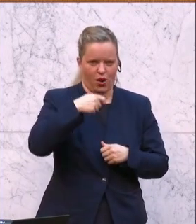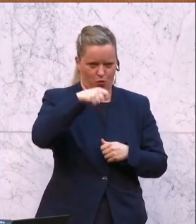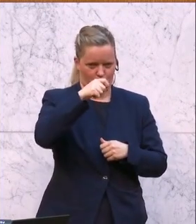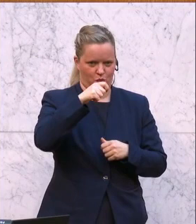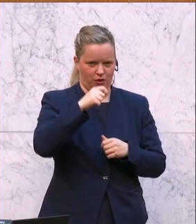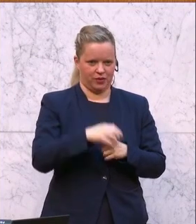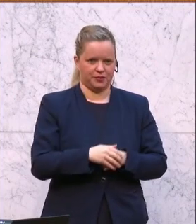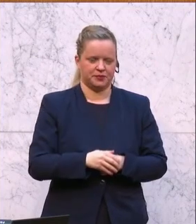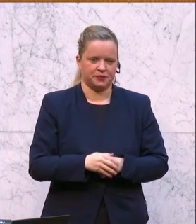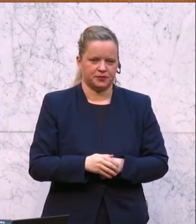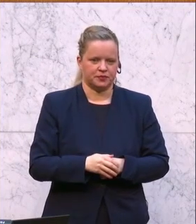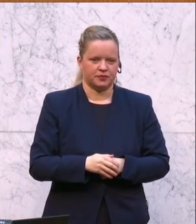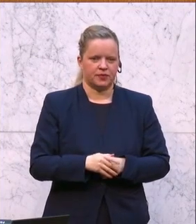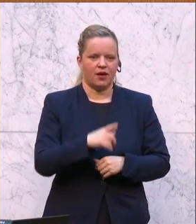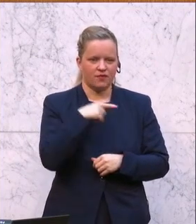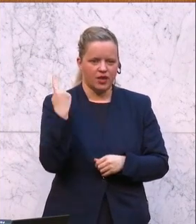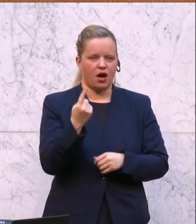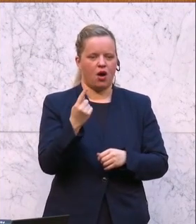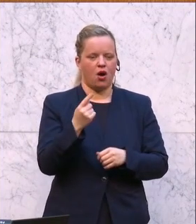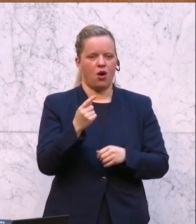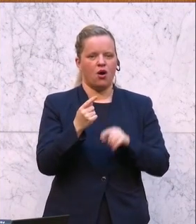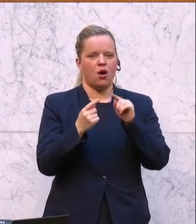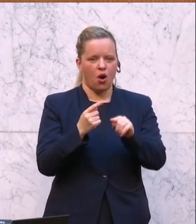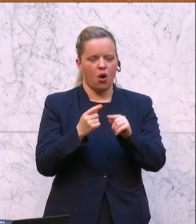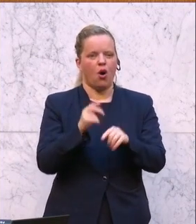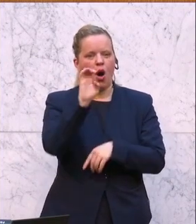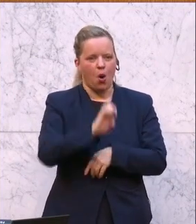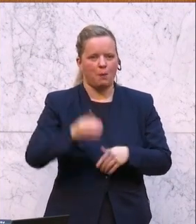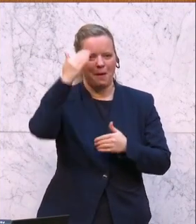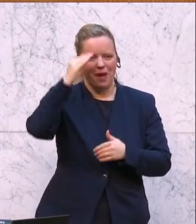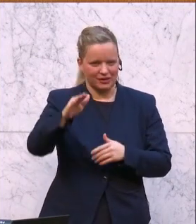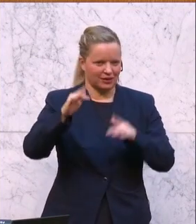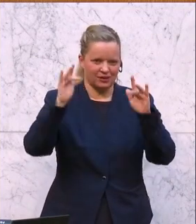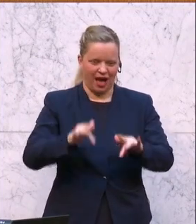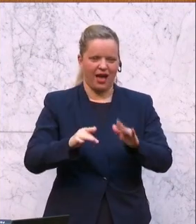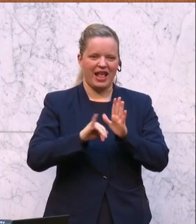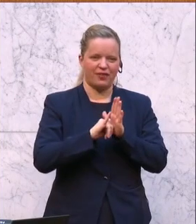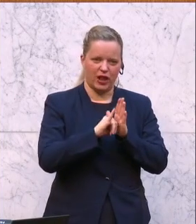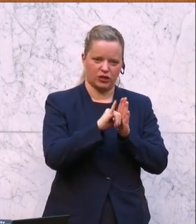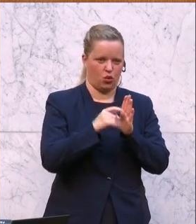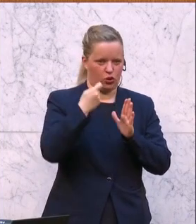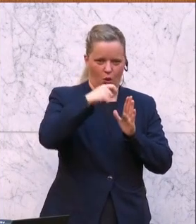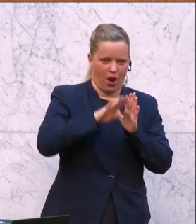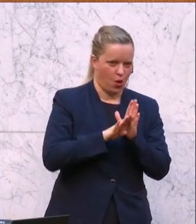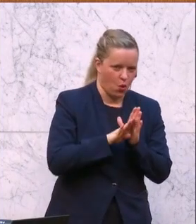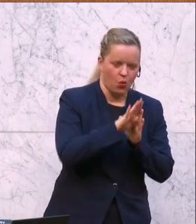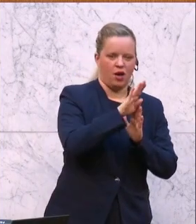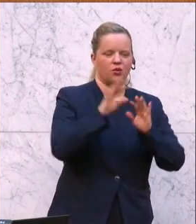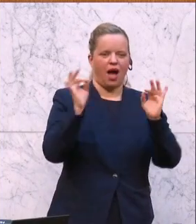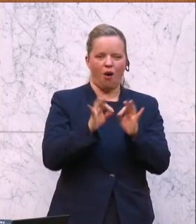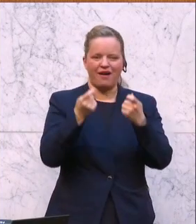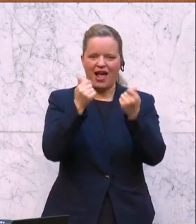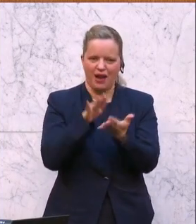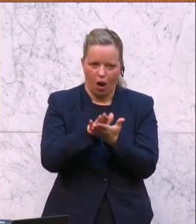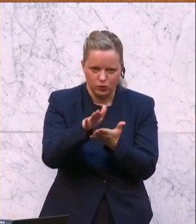Wir sind Europameister bei der Inflation. Wir sind Europameister gleichzeitig beim Geld ausgeben. Und diese